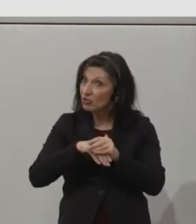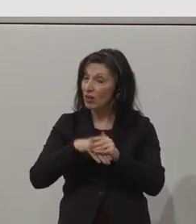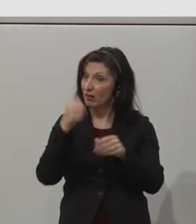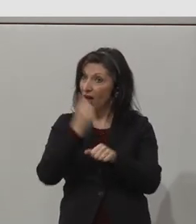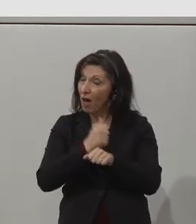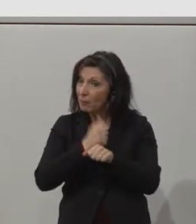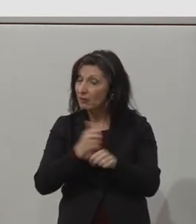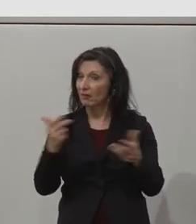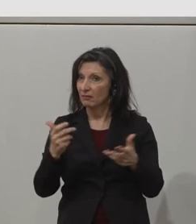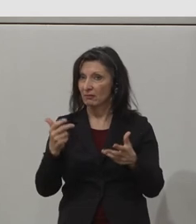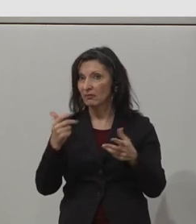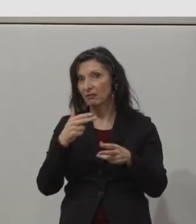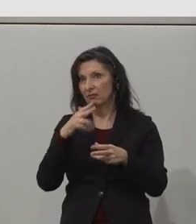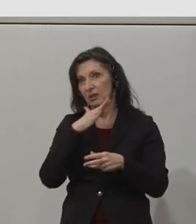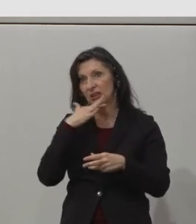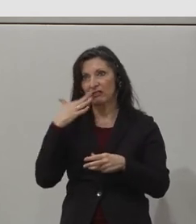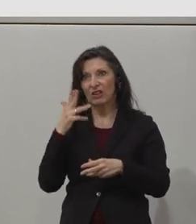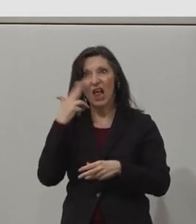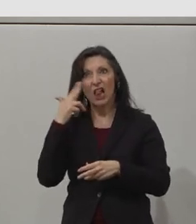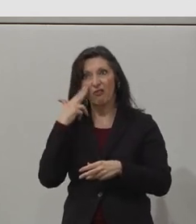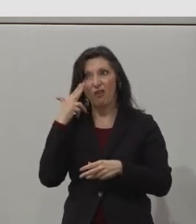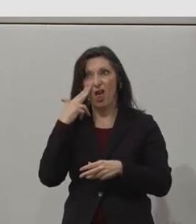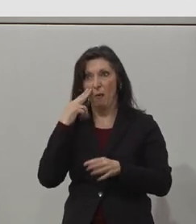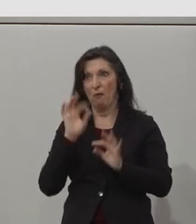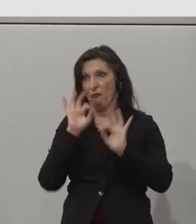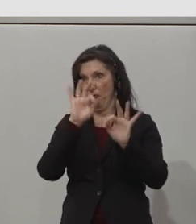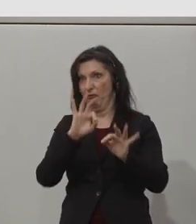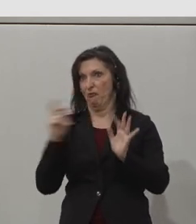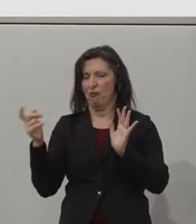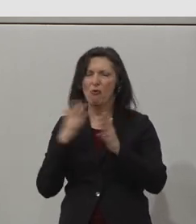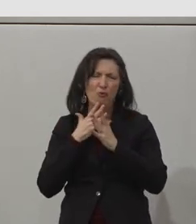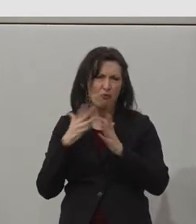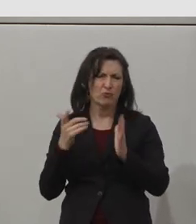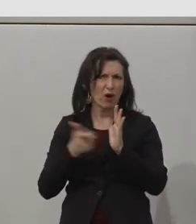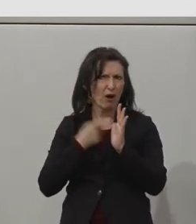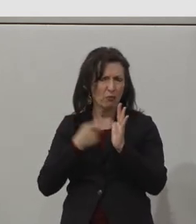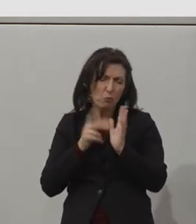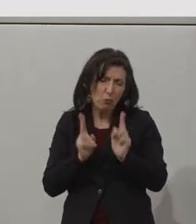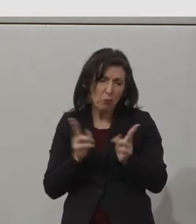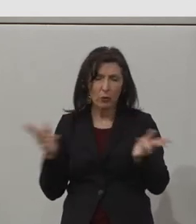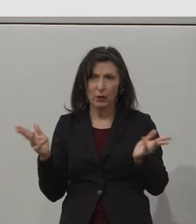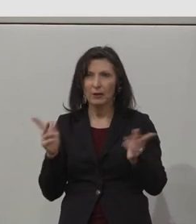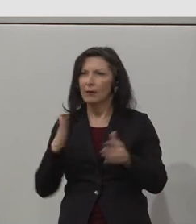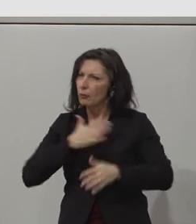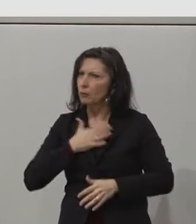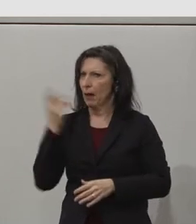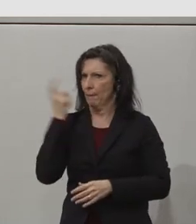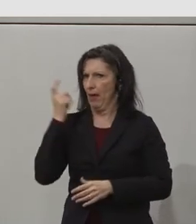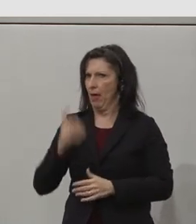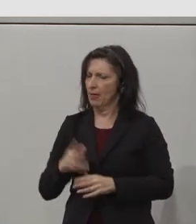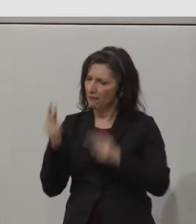prove to be challenging. And we believe that it's essential that we address this challenge